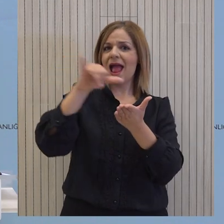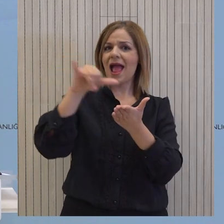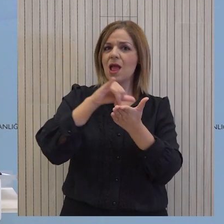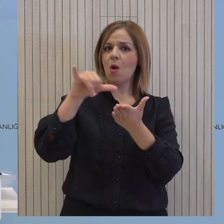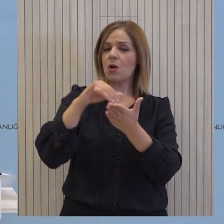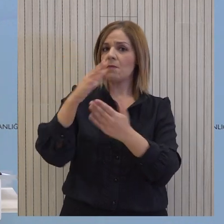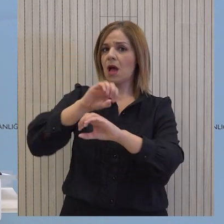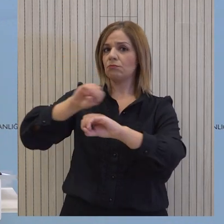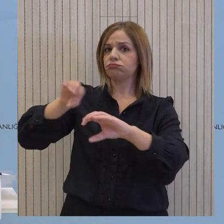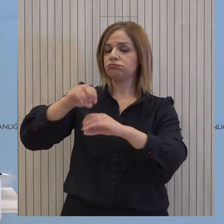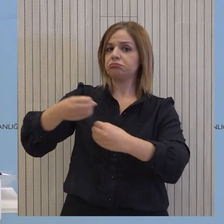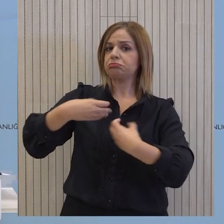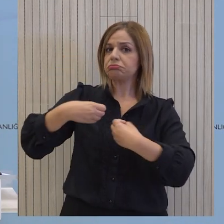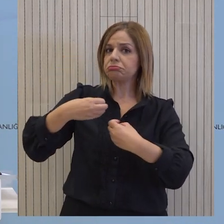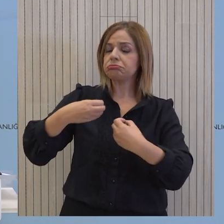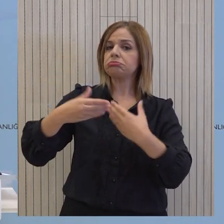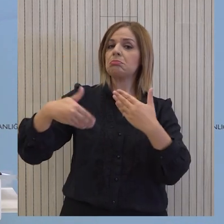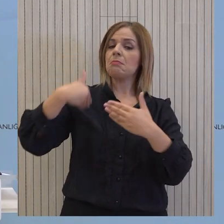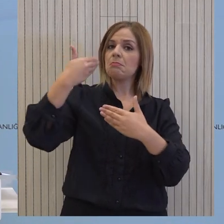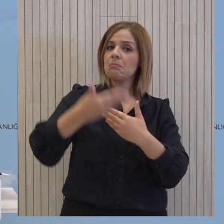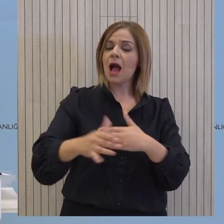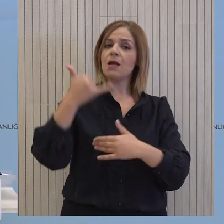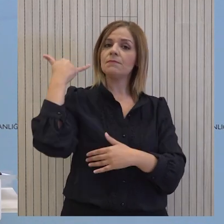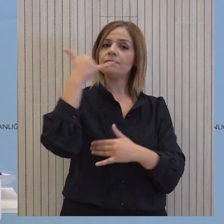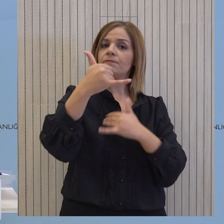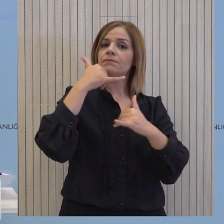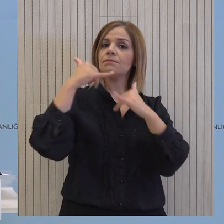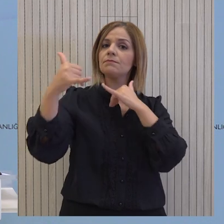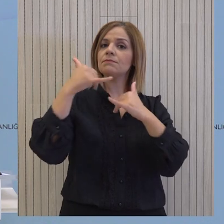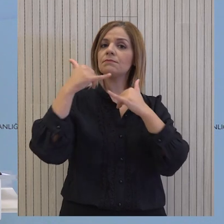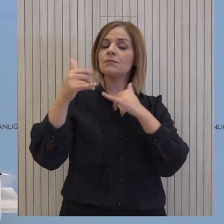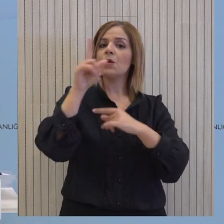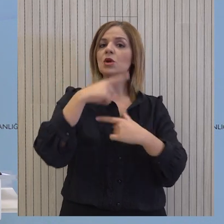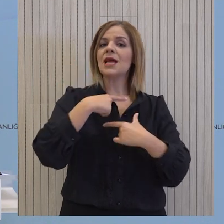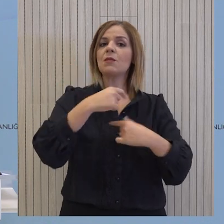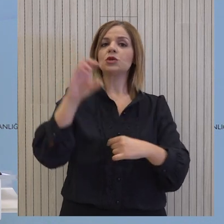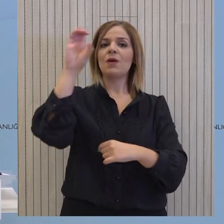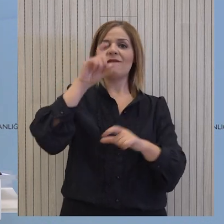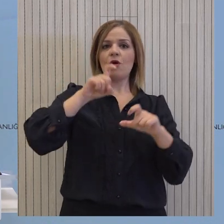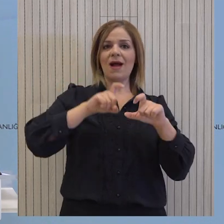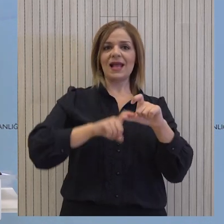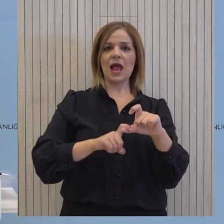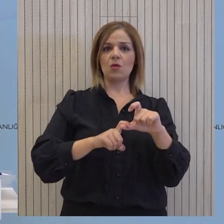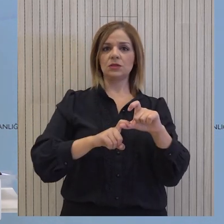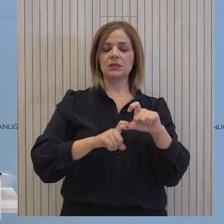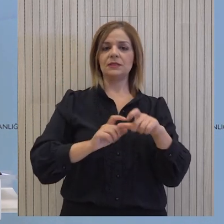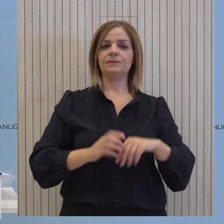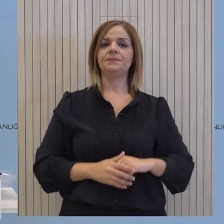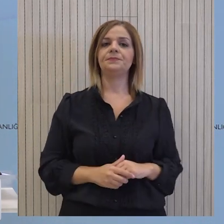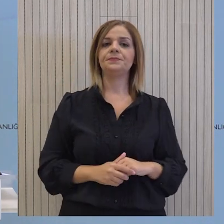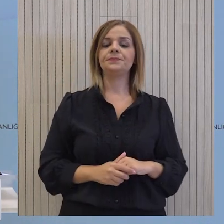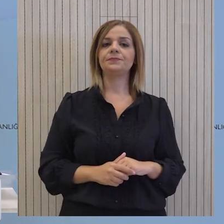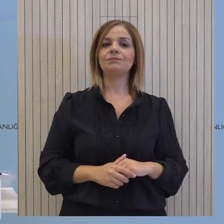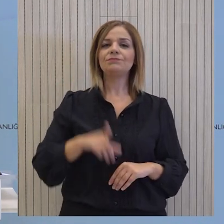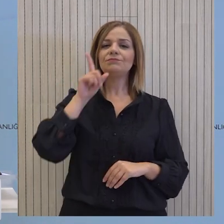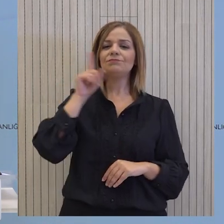έχει ενημερωθεί εκτενώς, ενώ πραγματοποίησε και τηλεφωνική συνομιλία με τον είπαντο εκπρόσωπο της ΕΕ, κύριος Ζωζέ Μπορέλ. Κατά